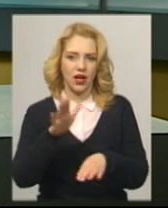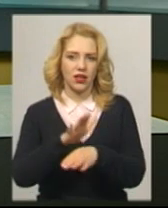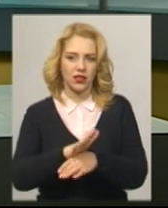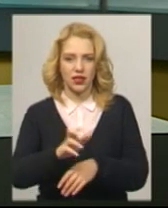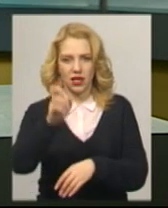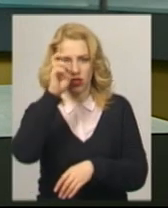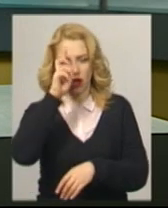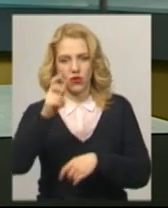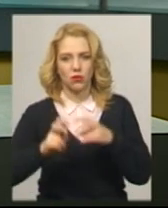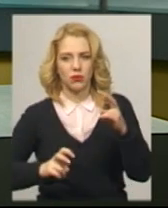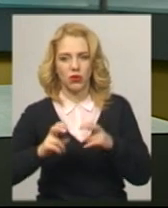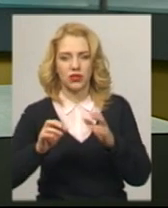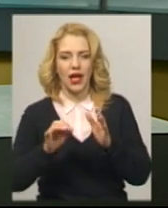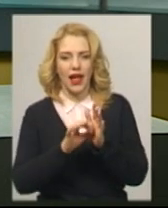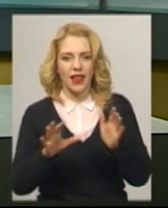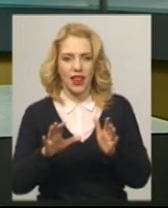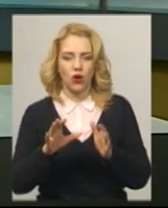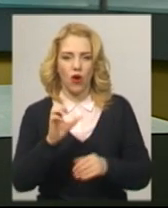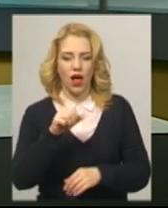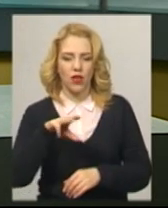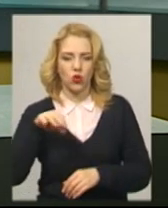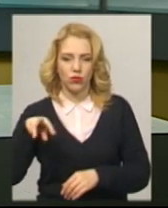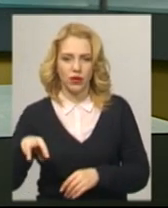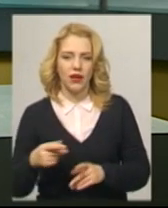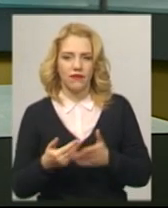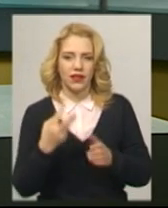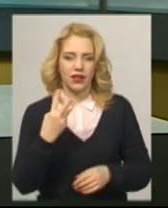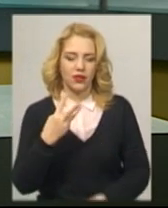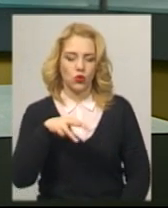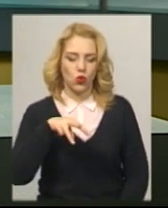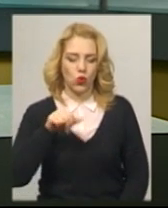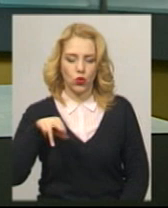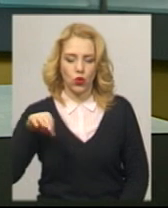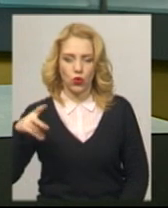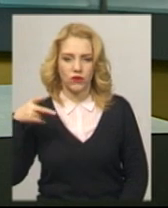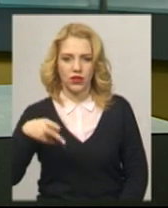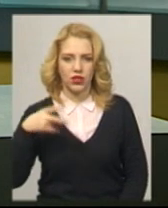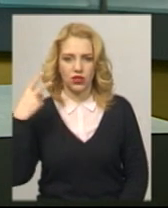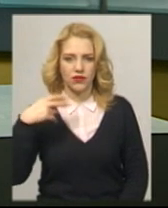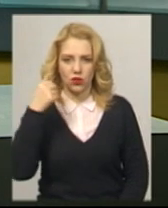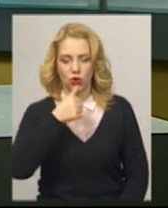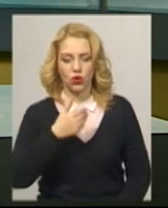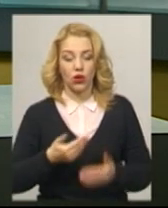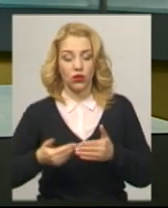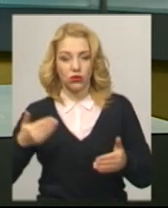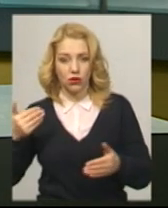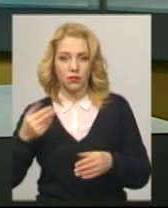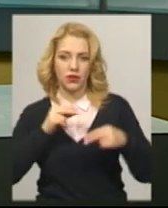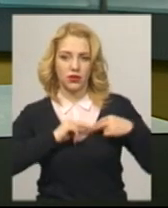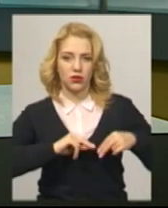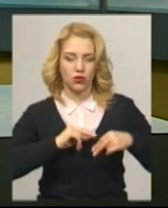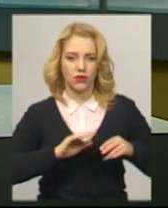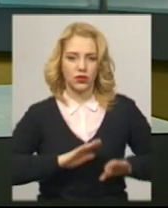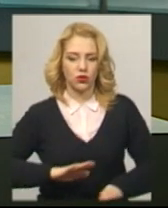підприємства «НЕК Енергоатом» від 3 лютого 2020 року. До призначення був заступником головного інженера з